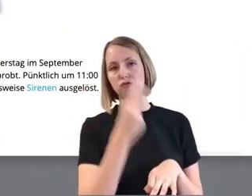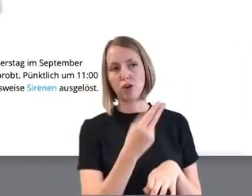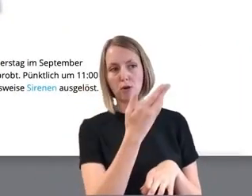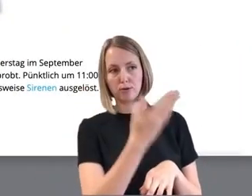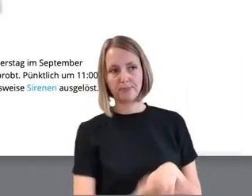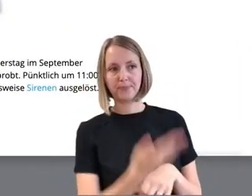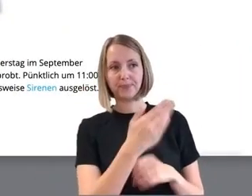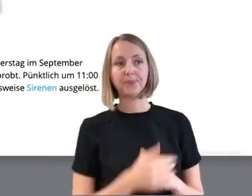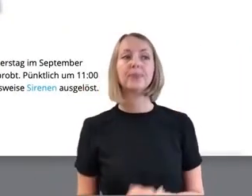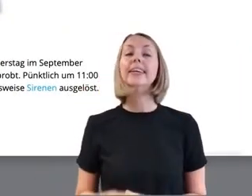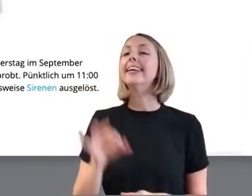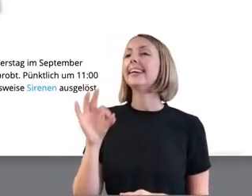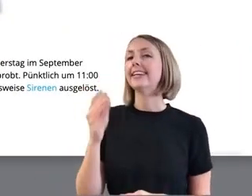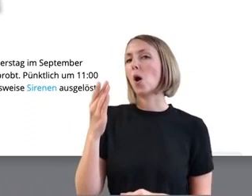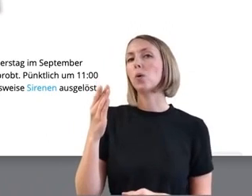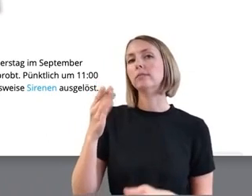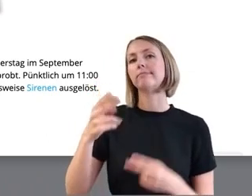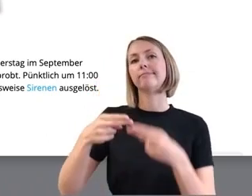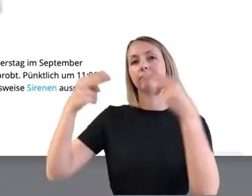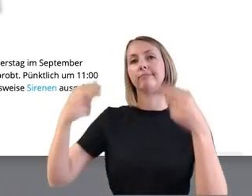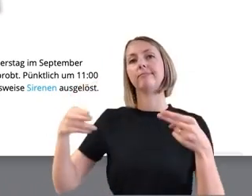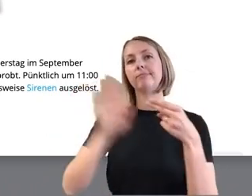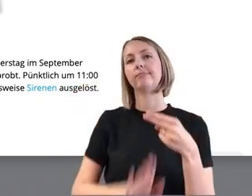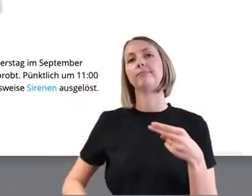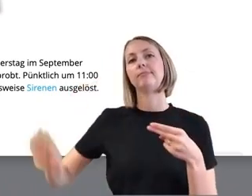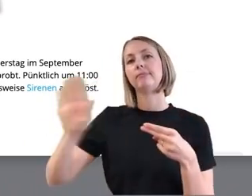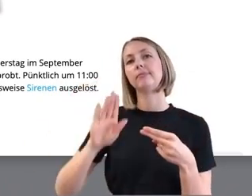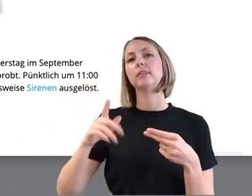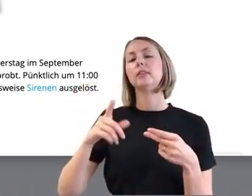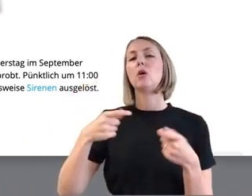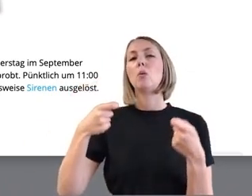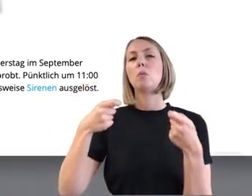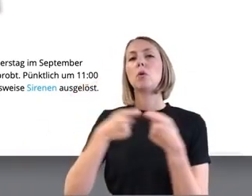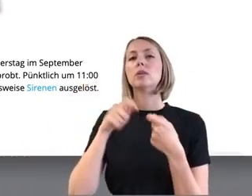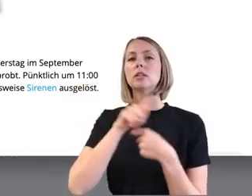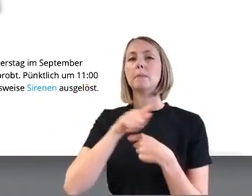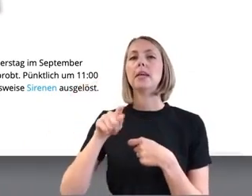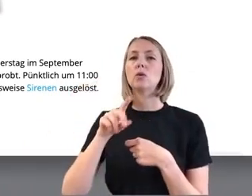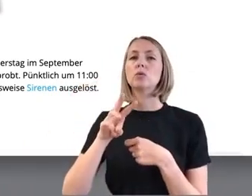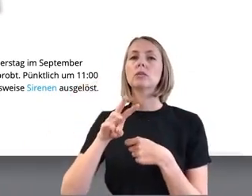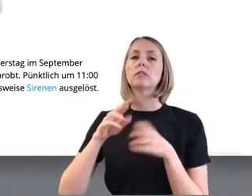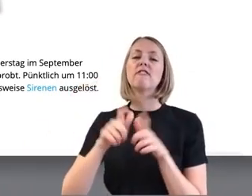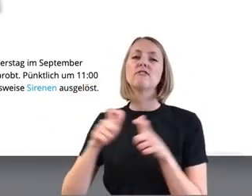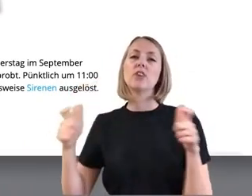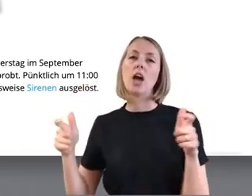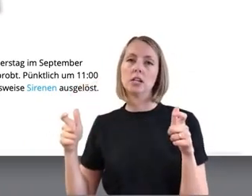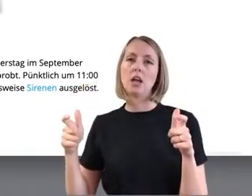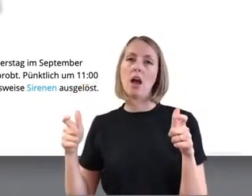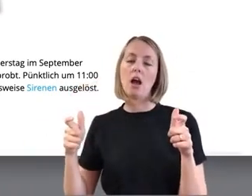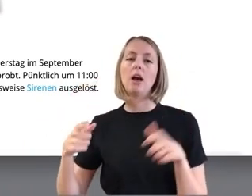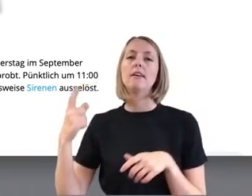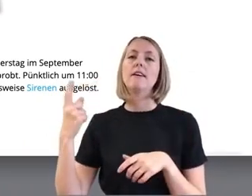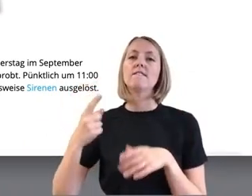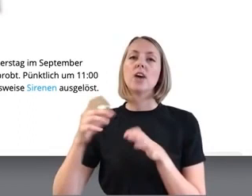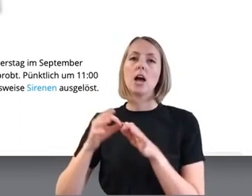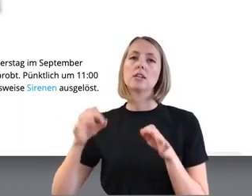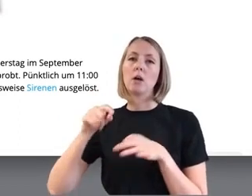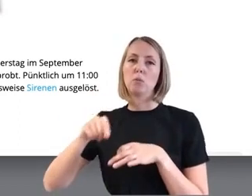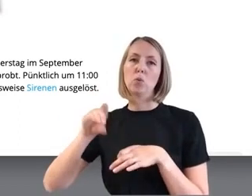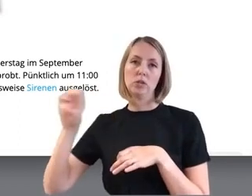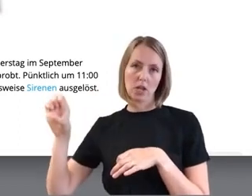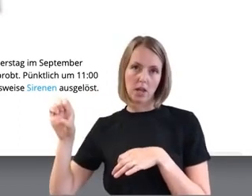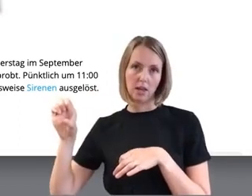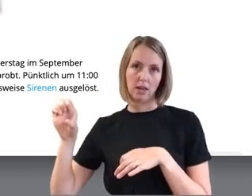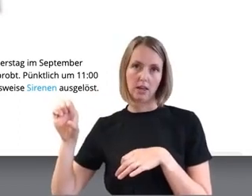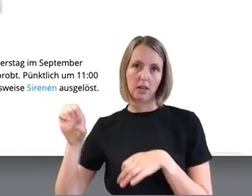Genau. Wir haben ja die Webseite bundesweiter-warntag.de. So kann die aufgerufen werden. Und wir finden hier unter dem Reiter bundesweiterwarntag